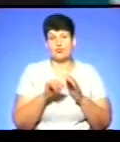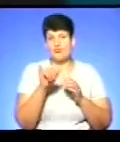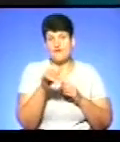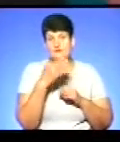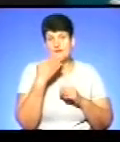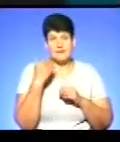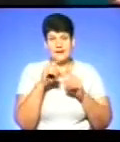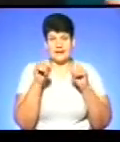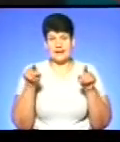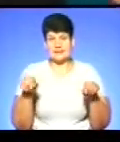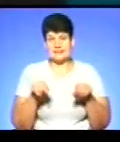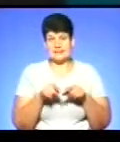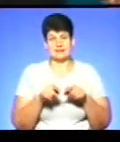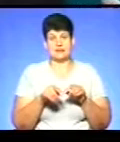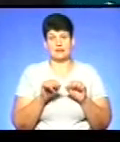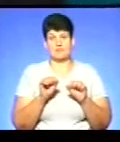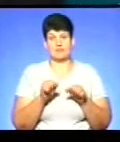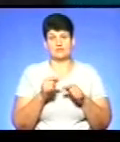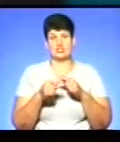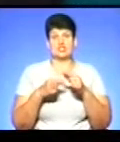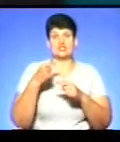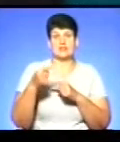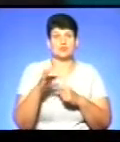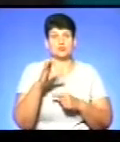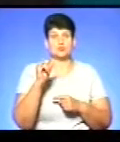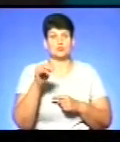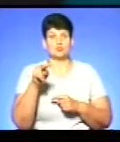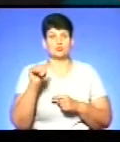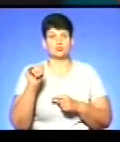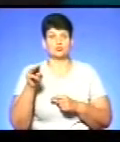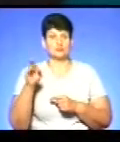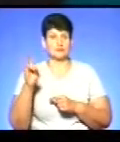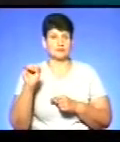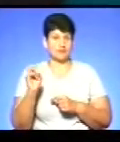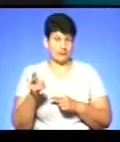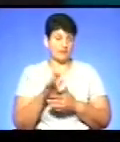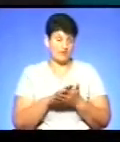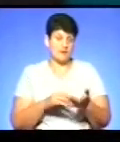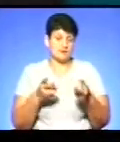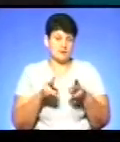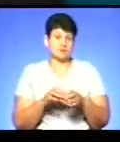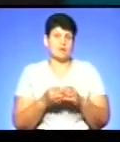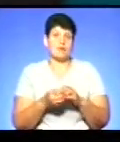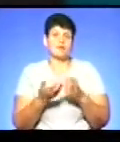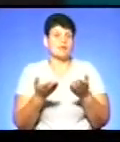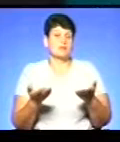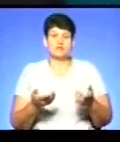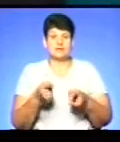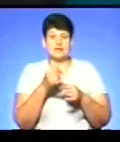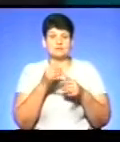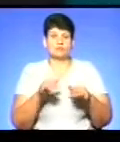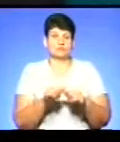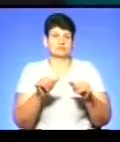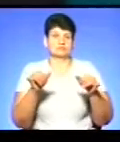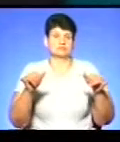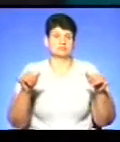немає ліцензії, і можливості мовити через супутник. Тому і надалі залишиться така проблема, що ви не зможете поширювати свої